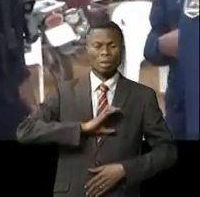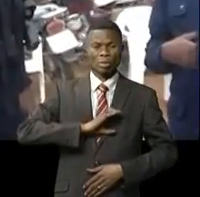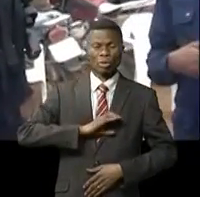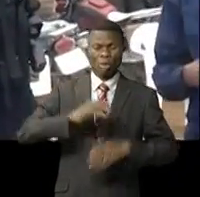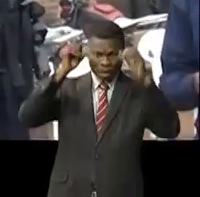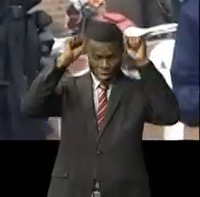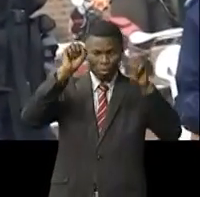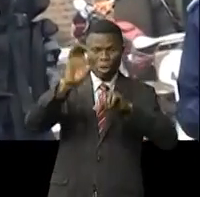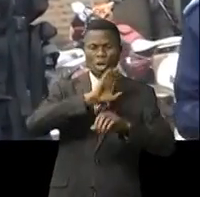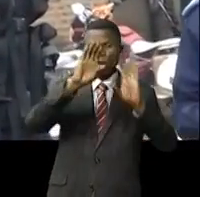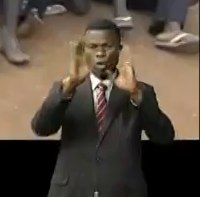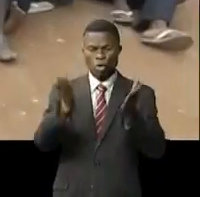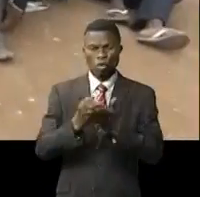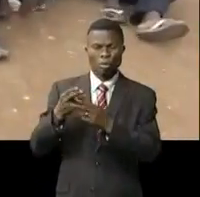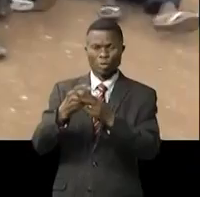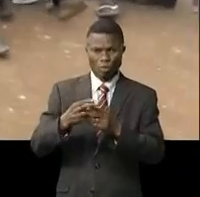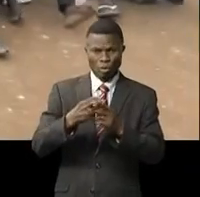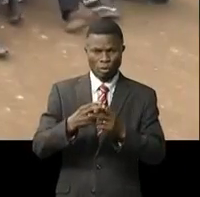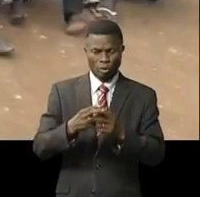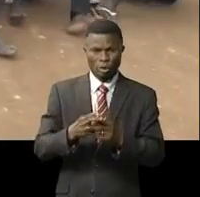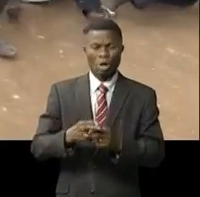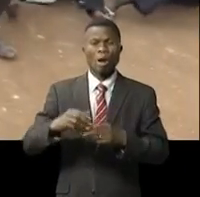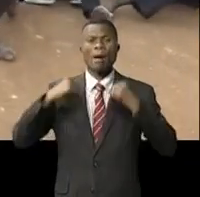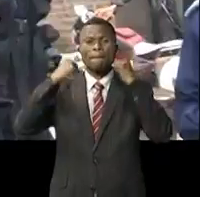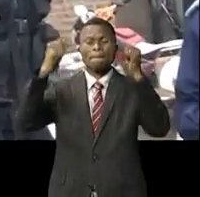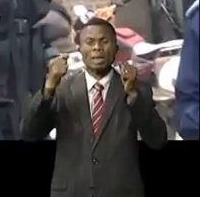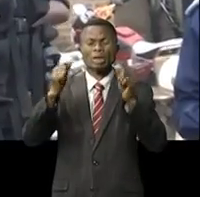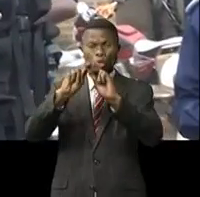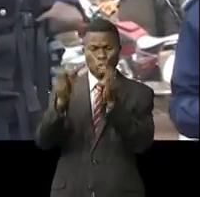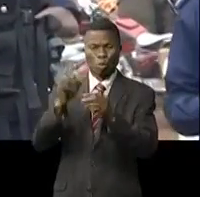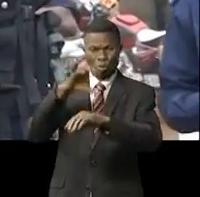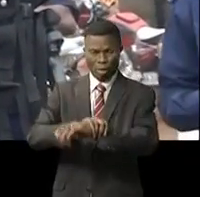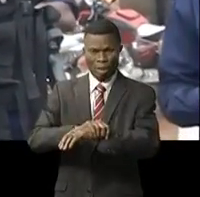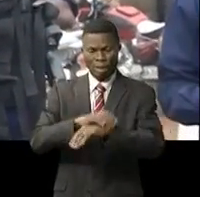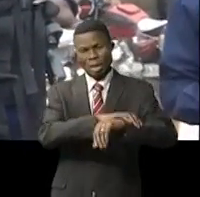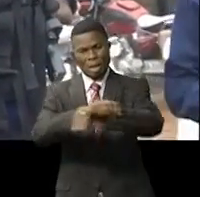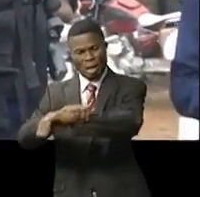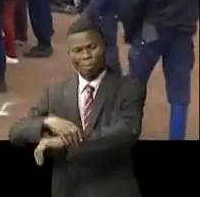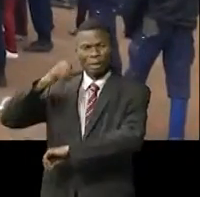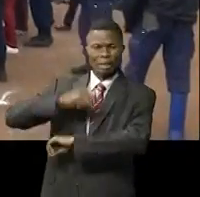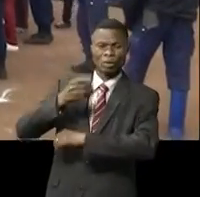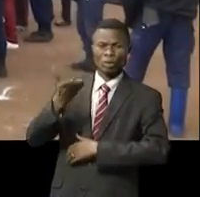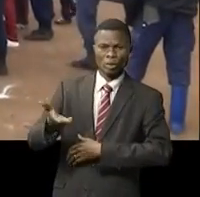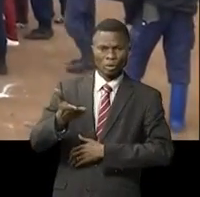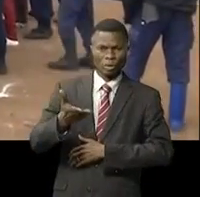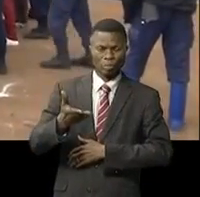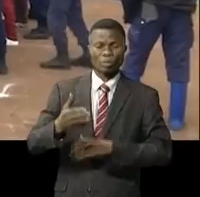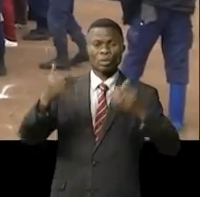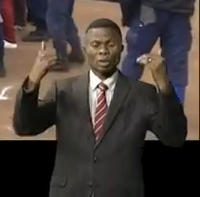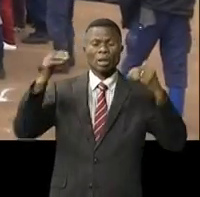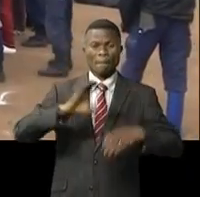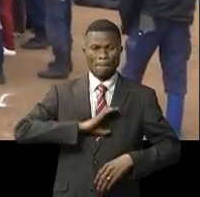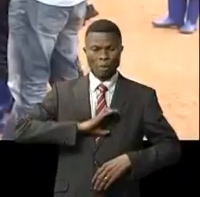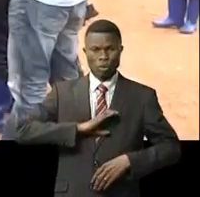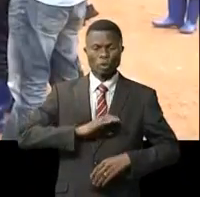les présidents du comité hirbais de sécurité, d'autres délinquants ont été arrêtés puis déférés à la justice. Ainsi, le maire policier de